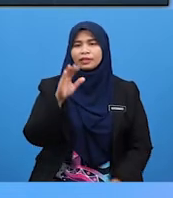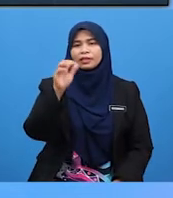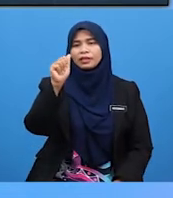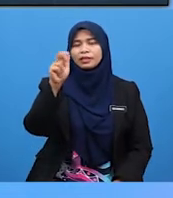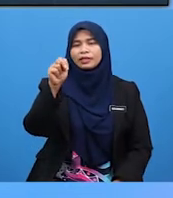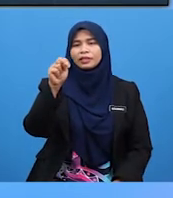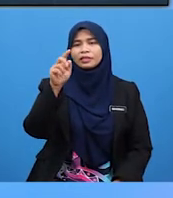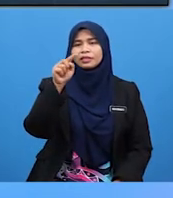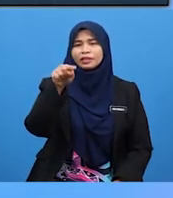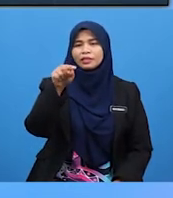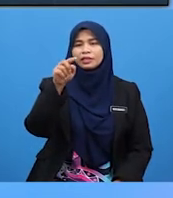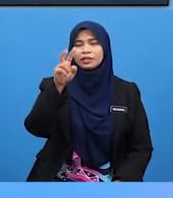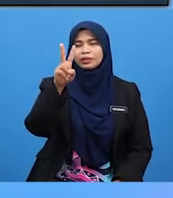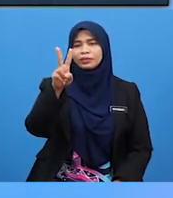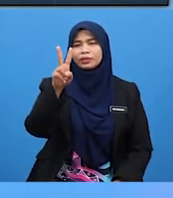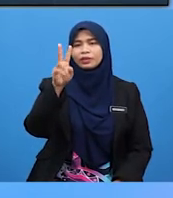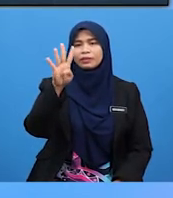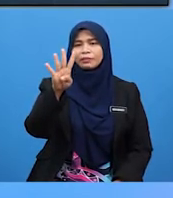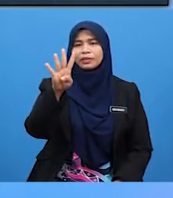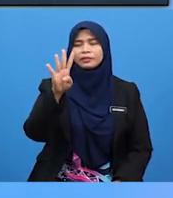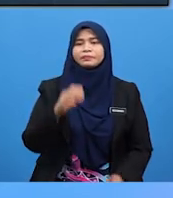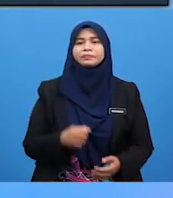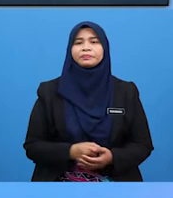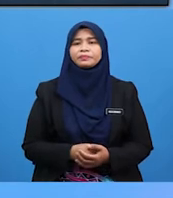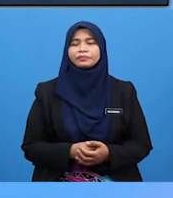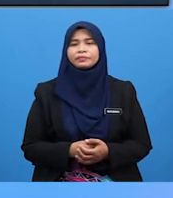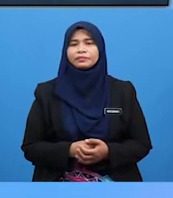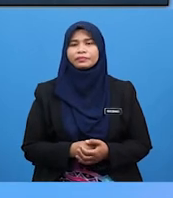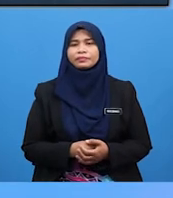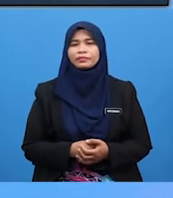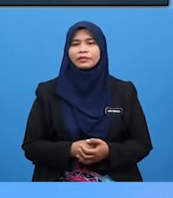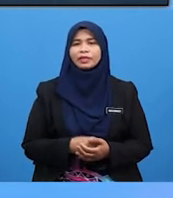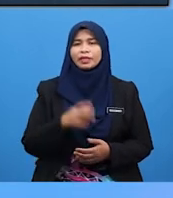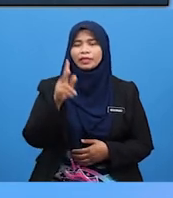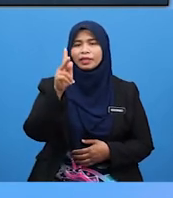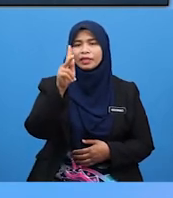.24 K